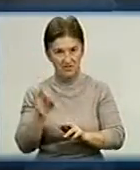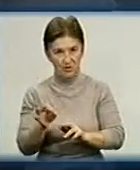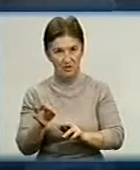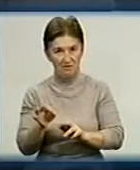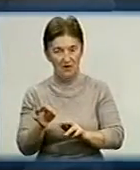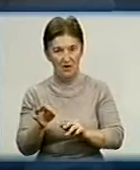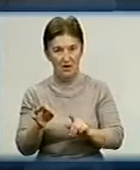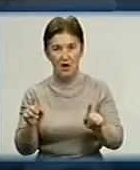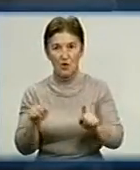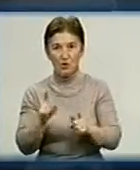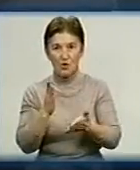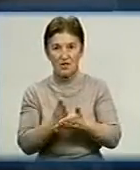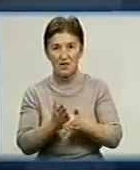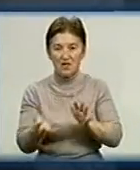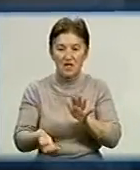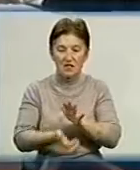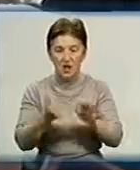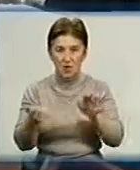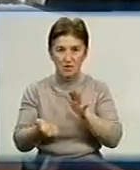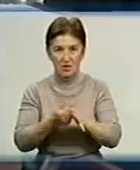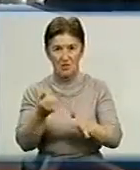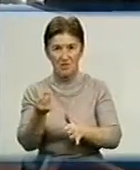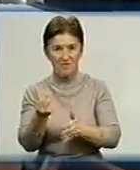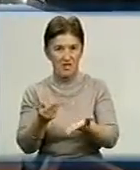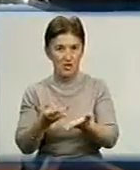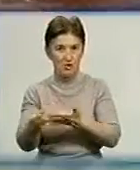наслідком недостатнього фінансування з місцевих бюджетів.